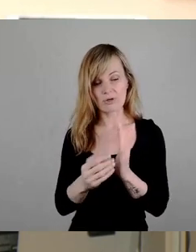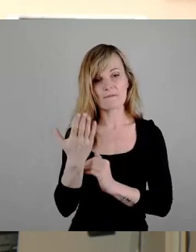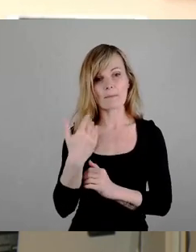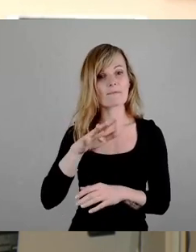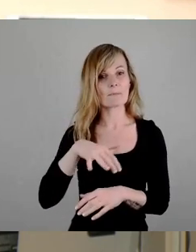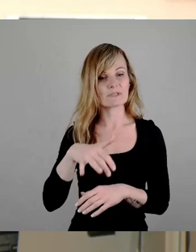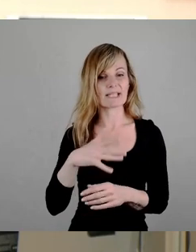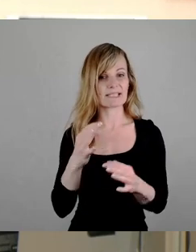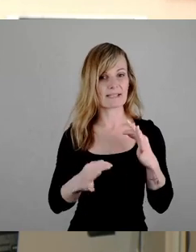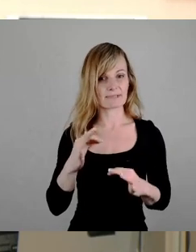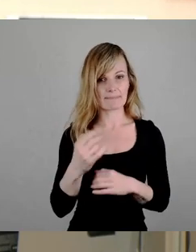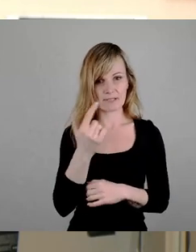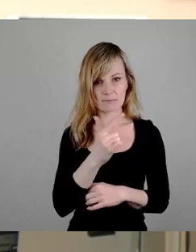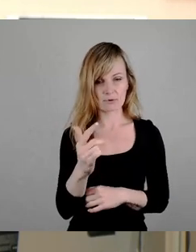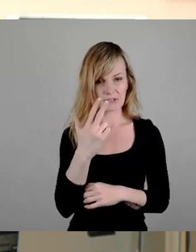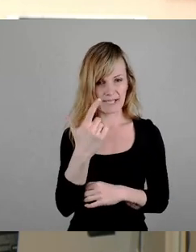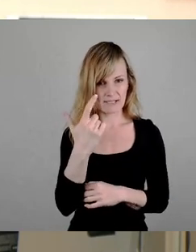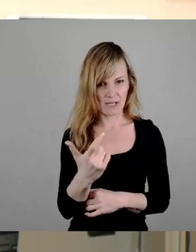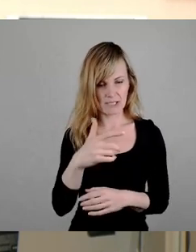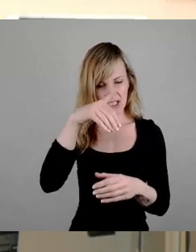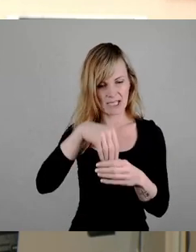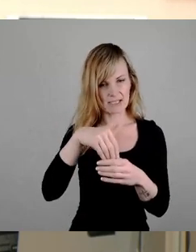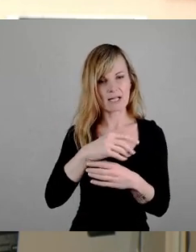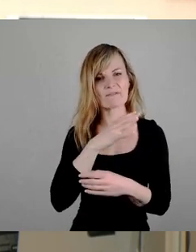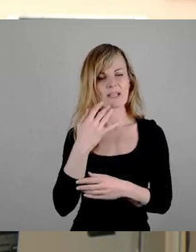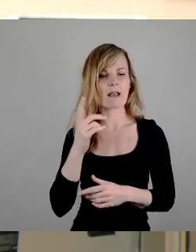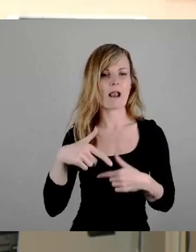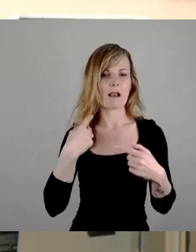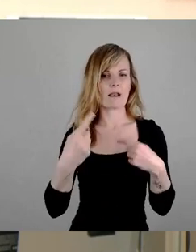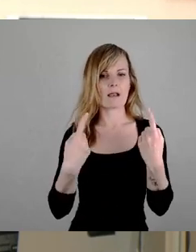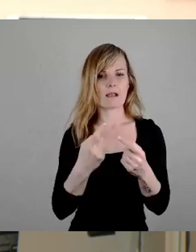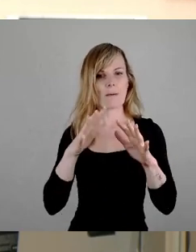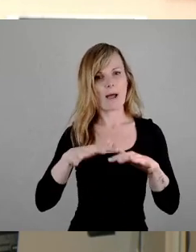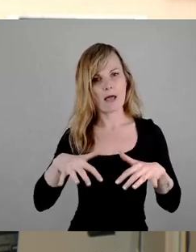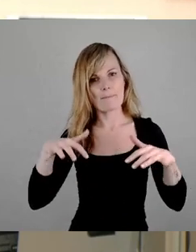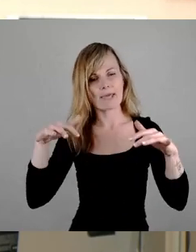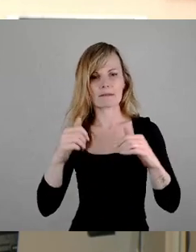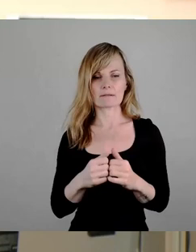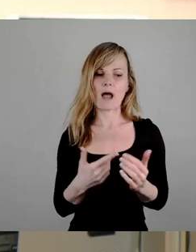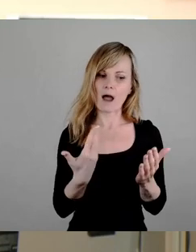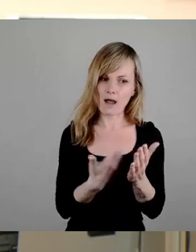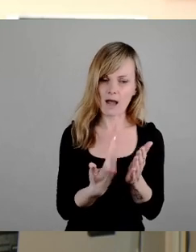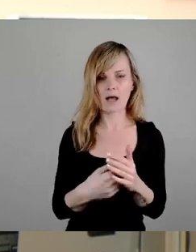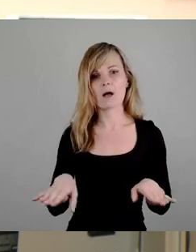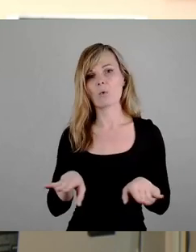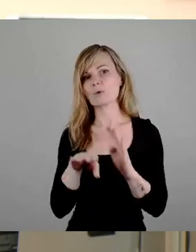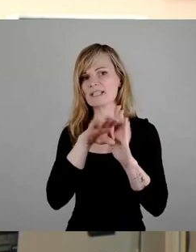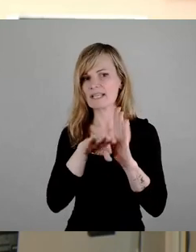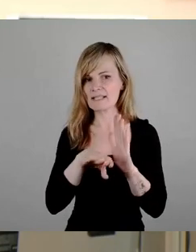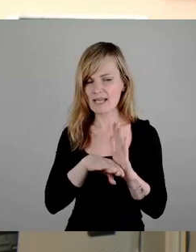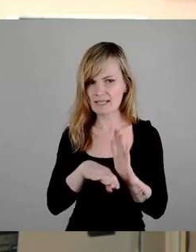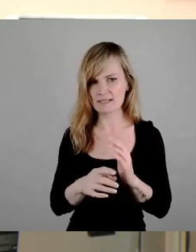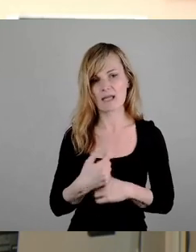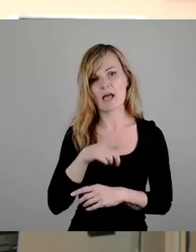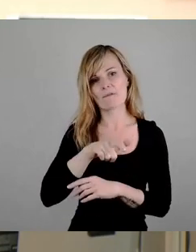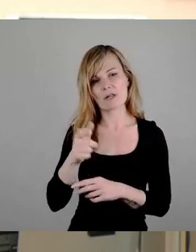enthält jetzt allerhand Parlamentslyrik. Das Bekenntnis zum Grundgesetz, zum Völkerrecht, zur Genfer Flüchtlingskonvention,